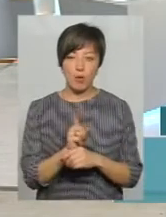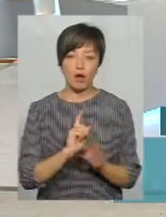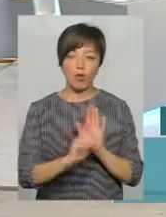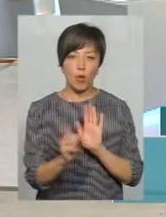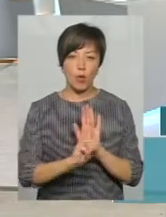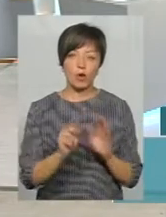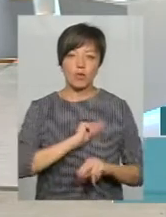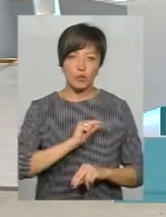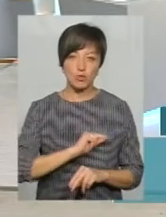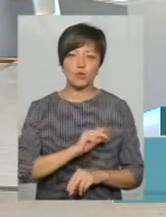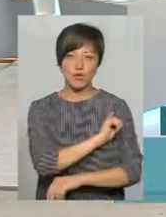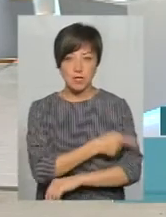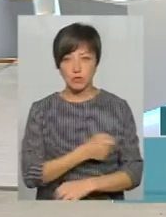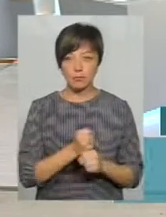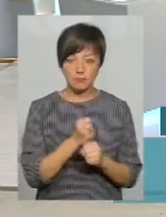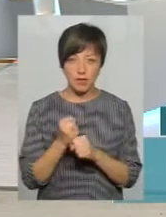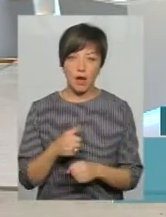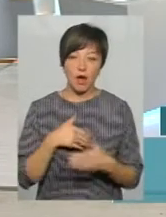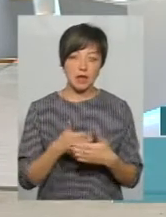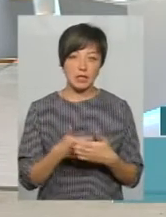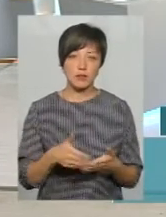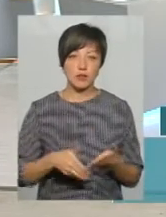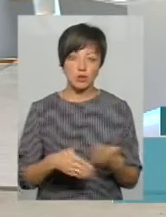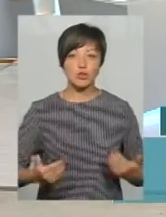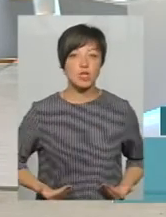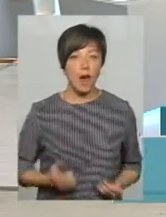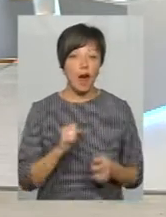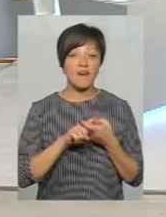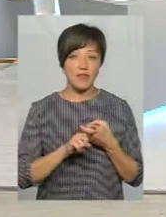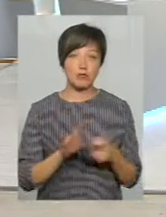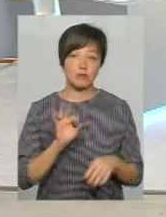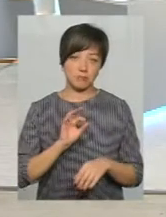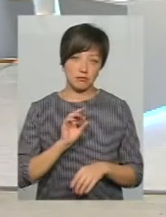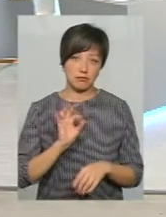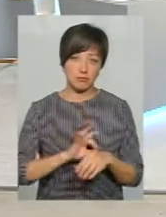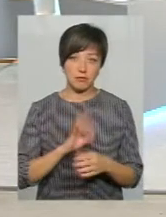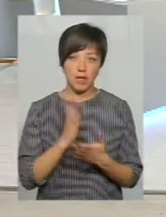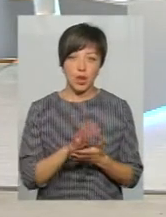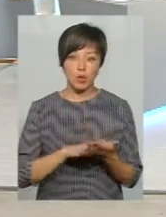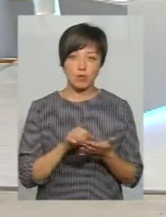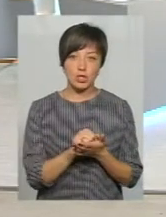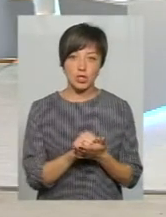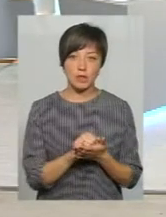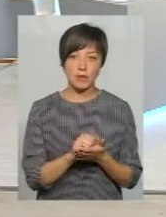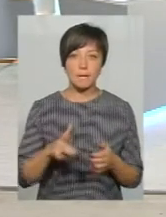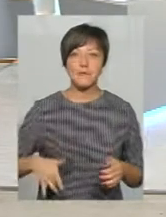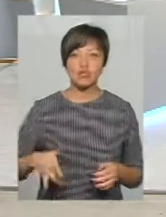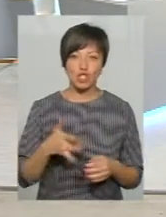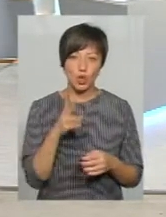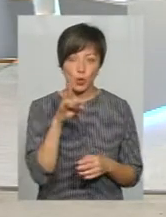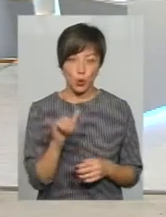ходять на роботу, працюють фізично, ведуть активний спосіб життя, а вірус працює і починає розрушати гепатоцити печінки.